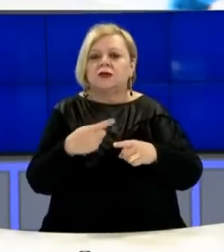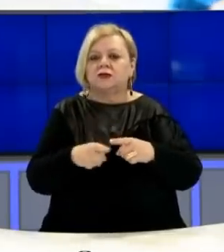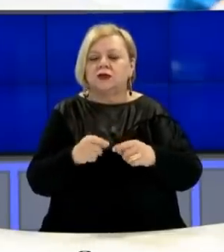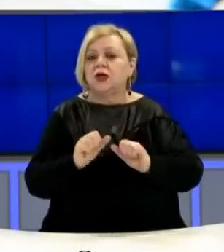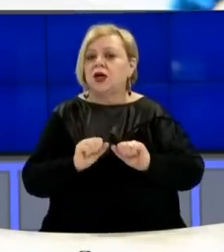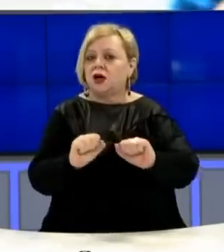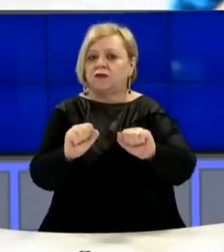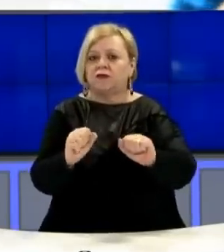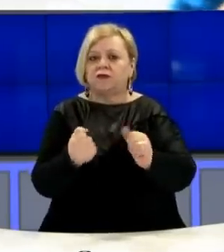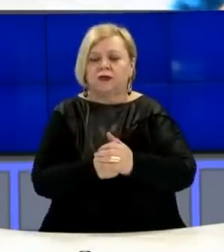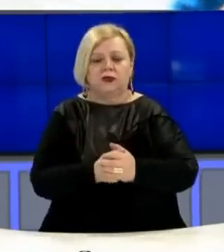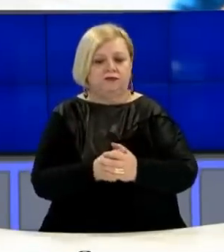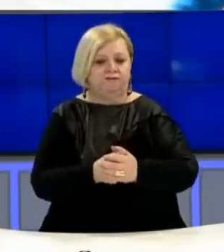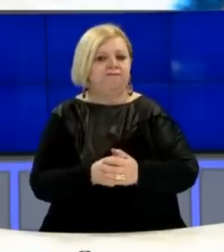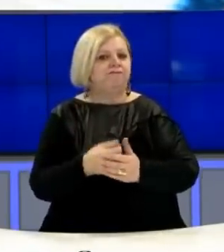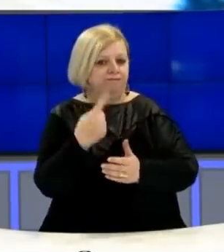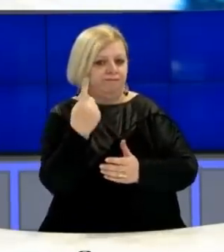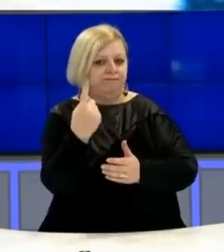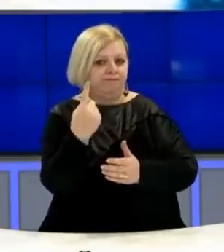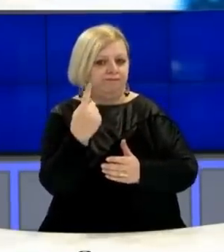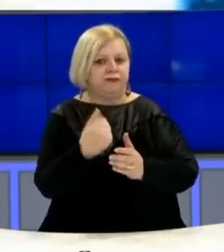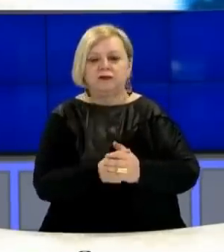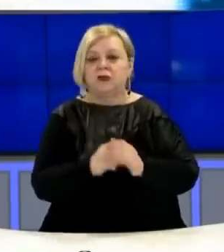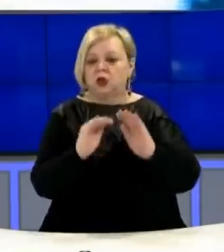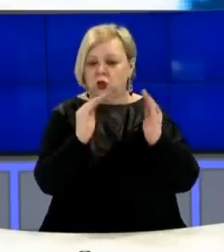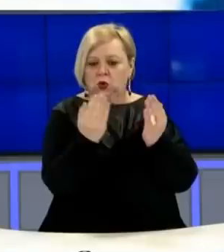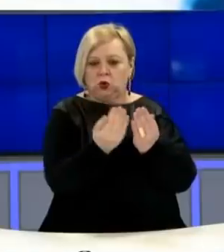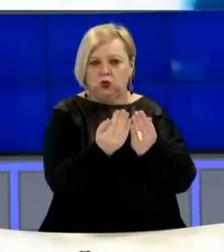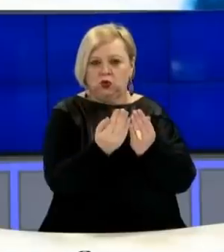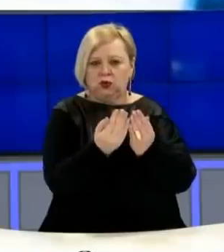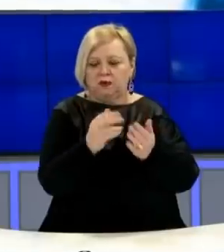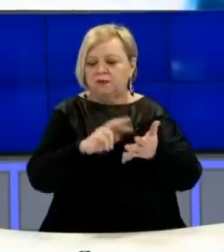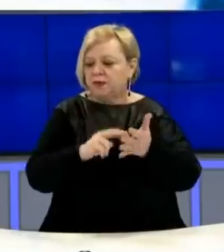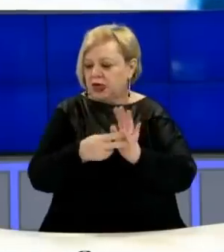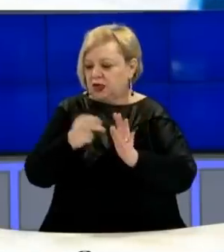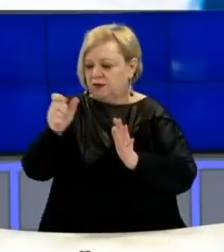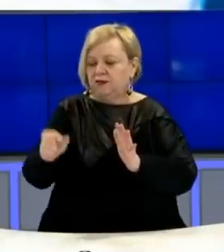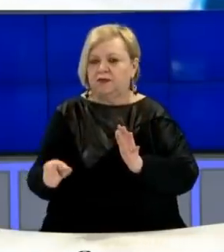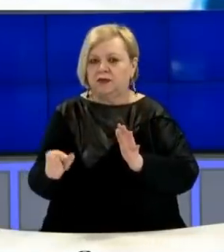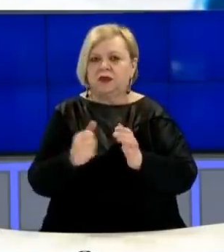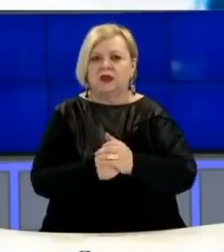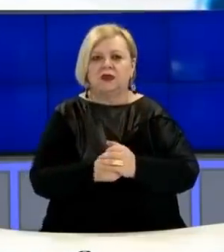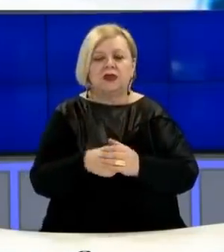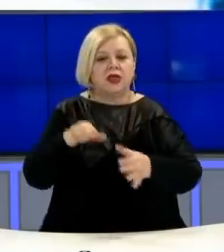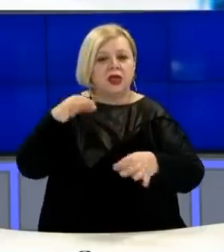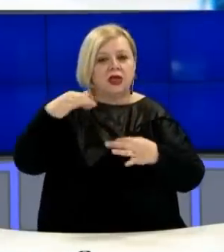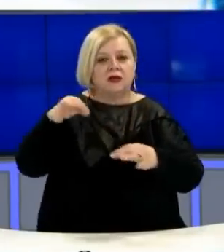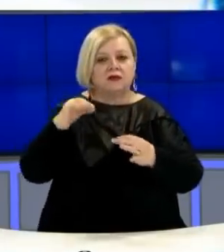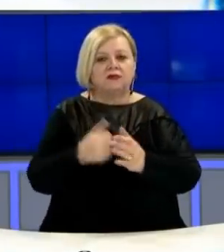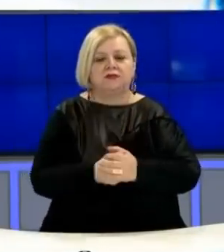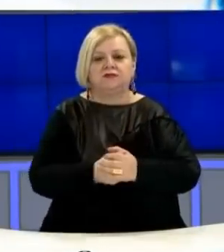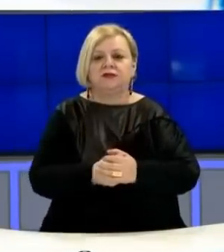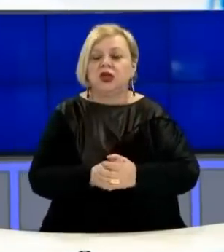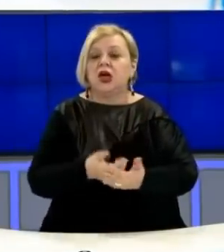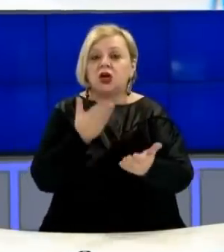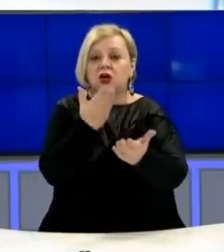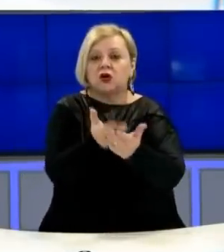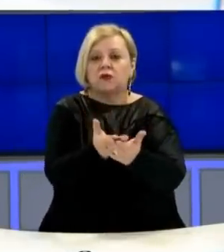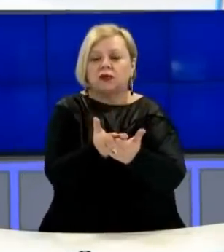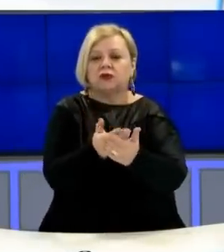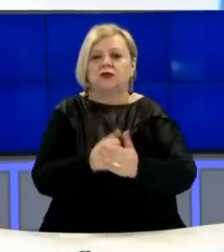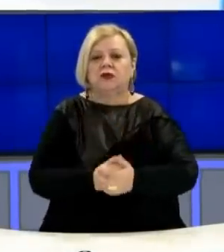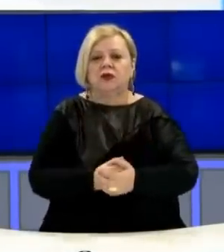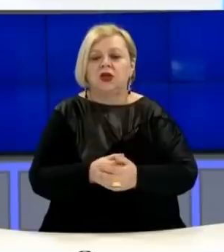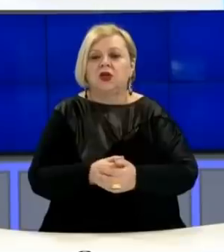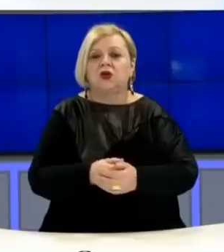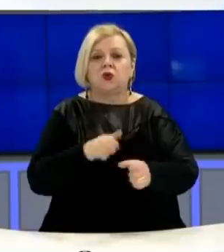të certifikimit, një nga këto arsjet është se zyra për gjithësrim të partive politike dhe certifikim, ka rekomanduar në kundrështim